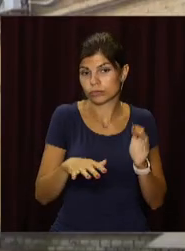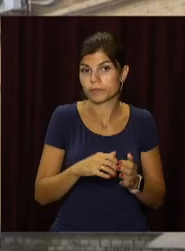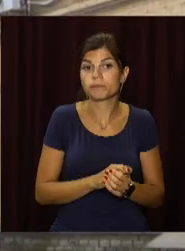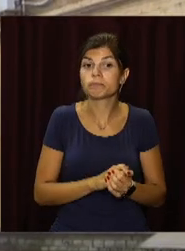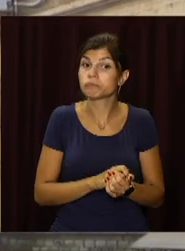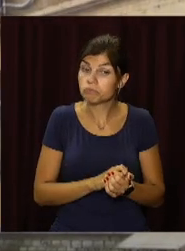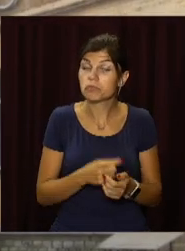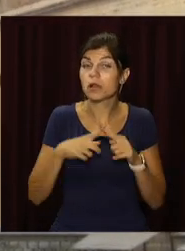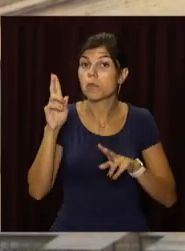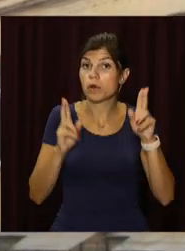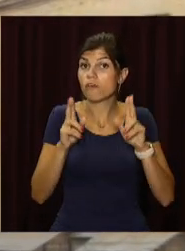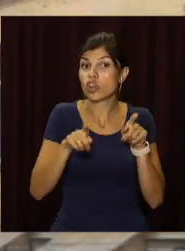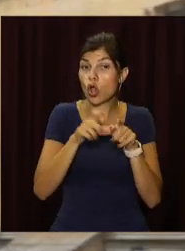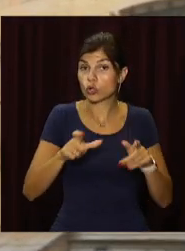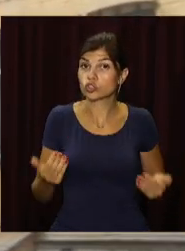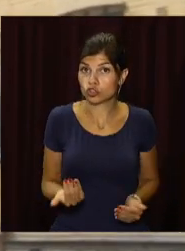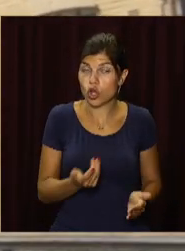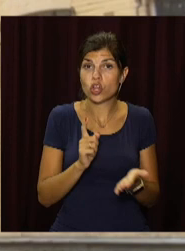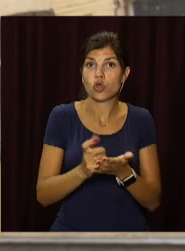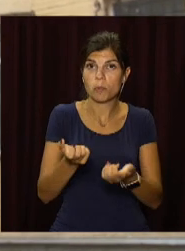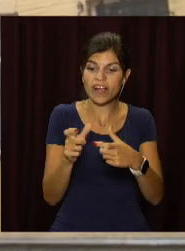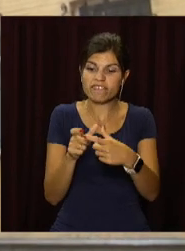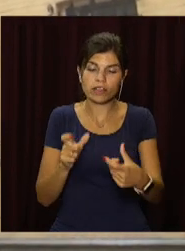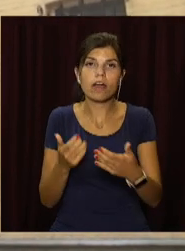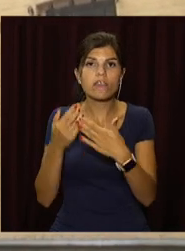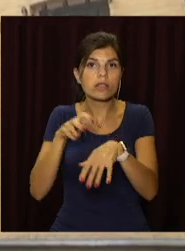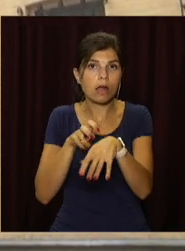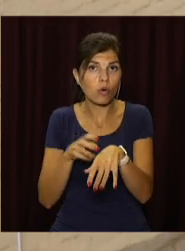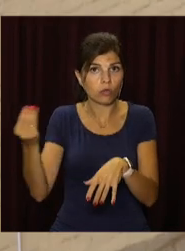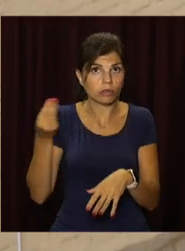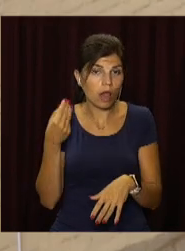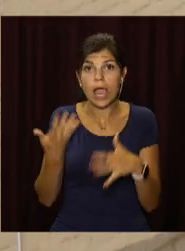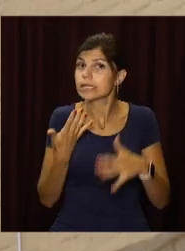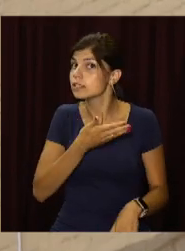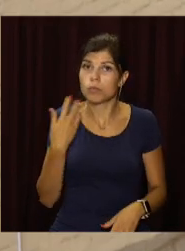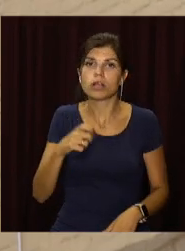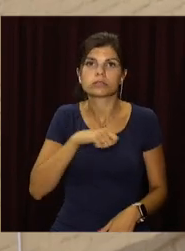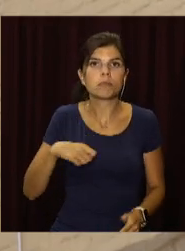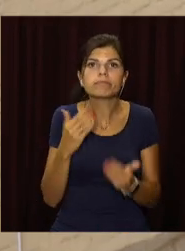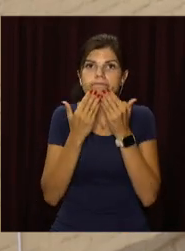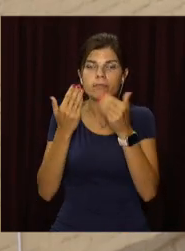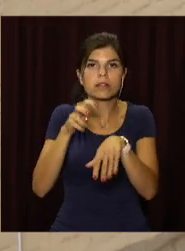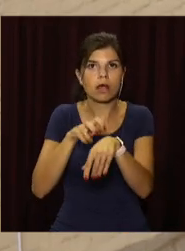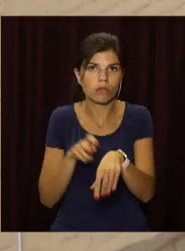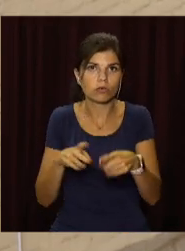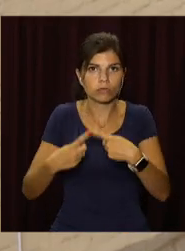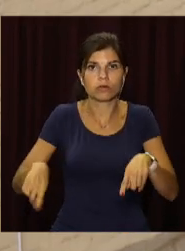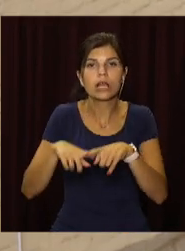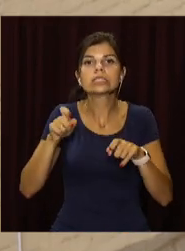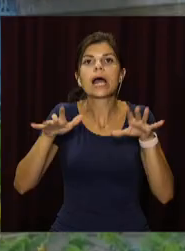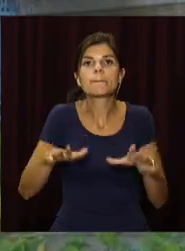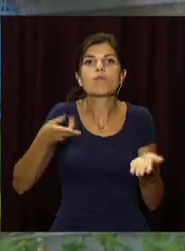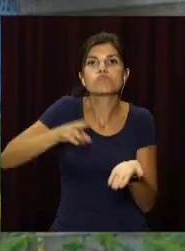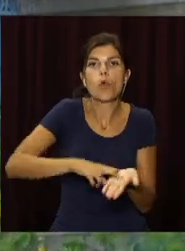За правилами, власники такого житла мають отримати квитанцію від податкової. Якщо її немає, то звернутися до податкового органу за місцем